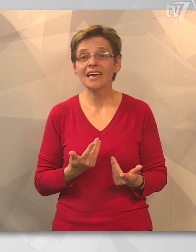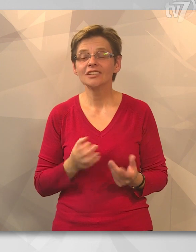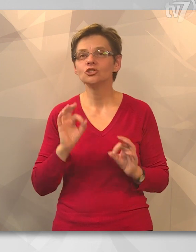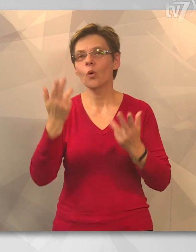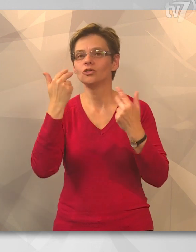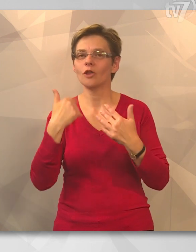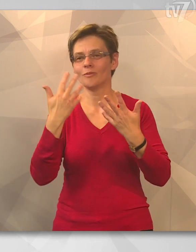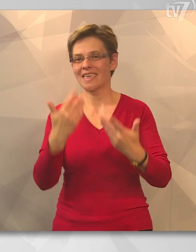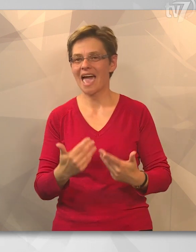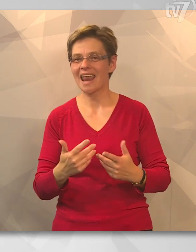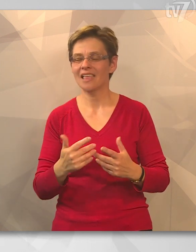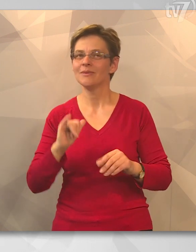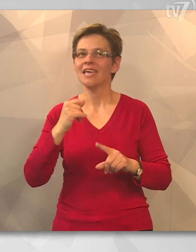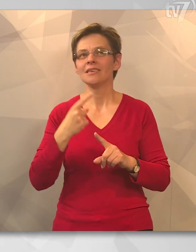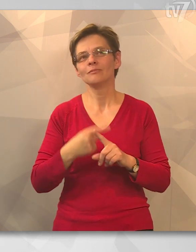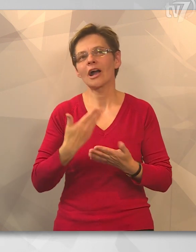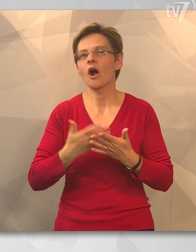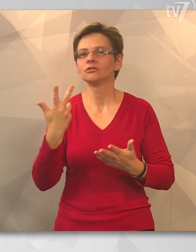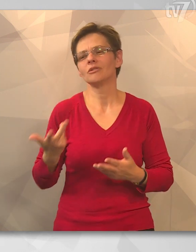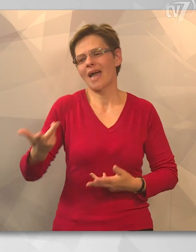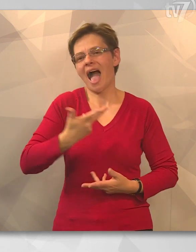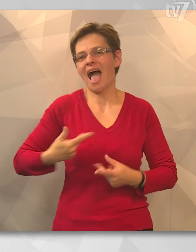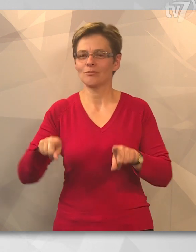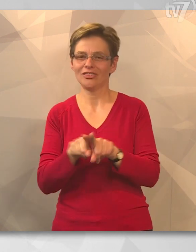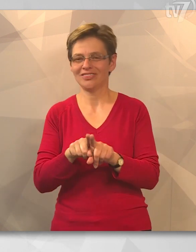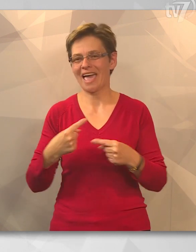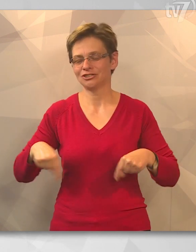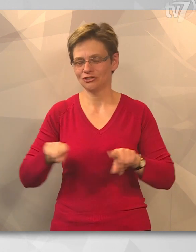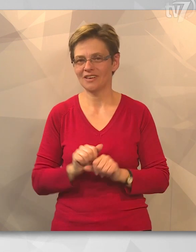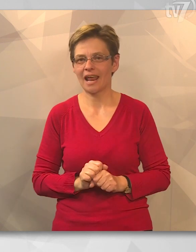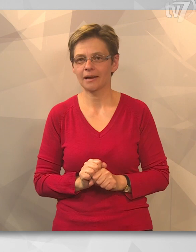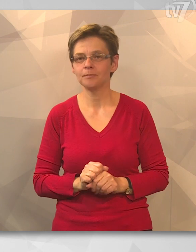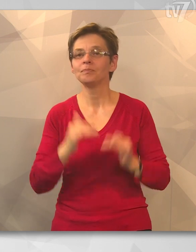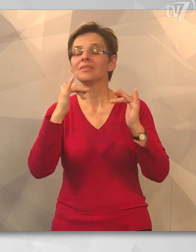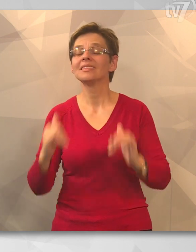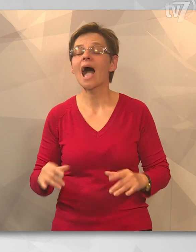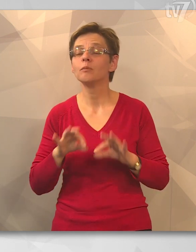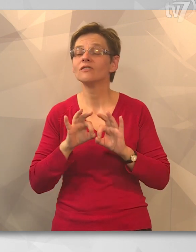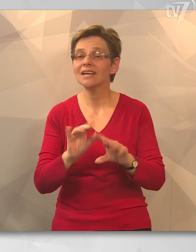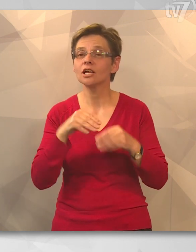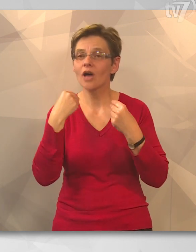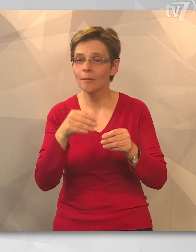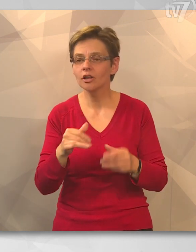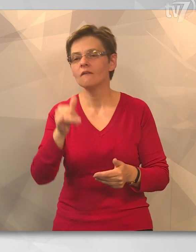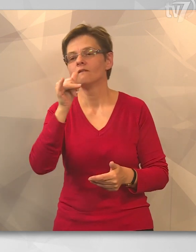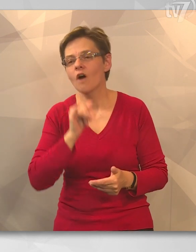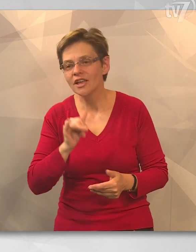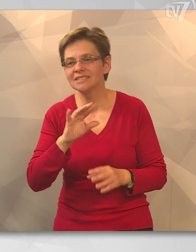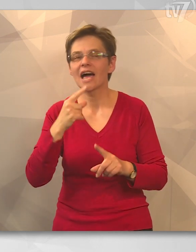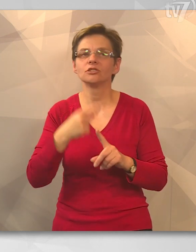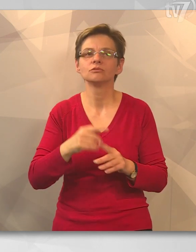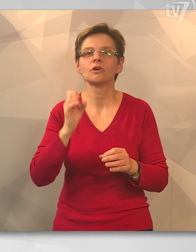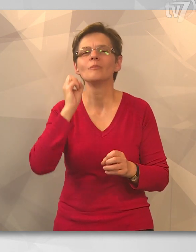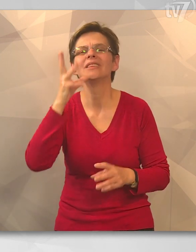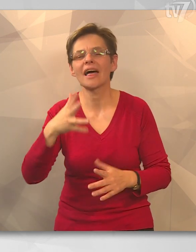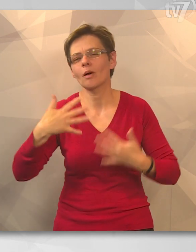hát a jó tanulmányi eredményeim meg az, hogy ugye hárman vagyunk tesók. A tábor vezetője elmondta, a fagyizás és